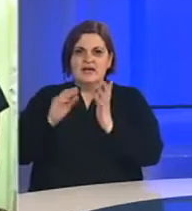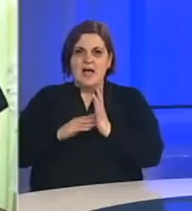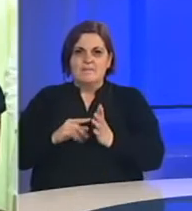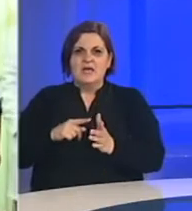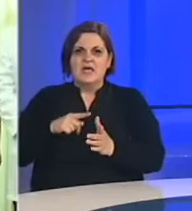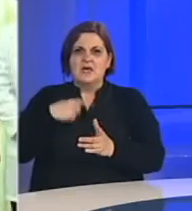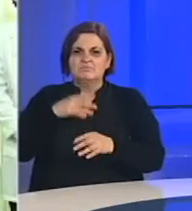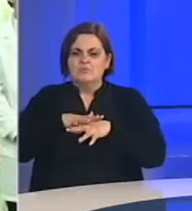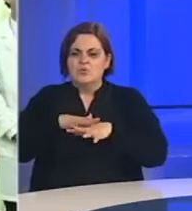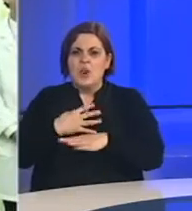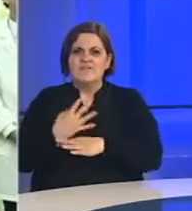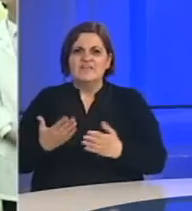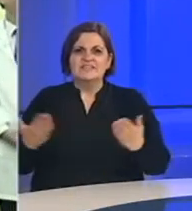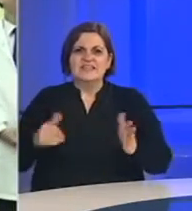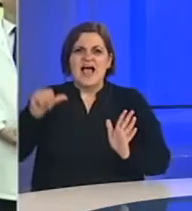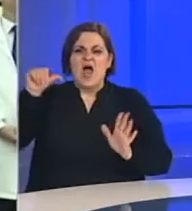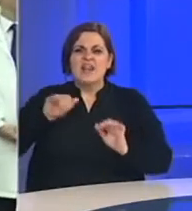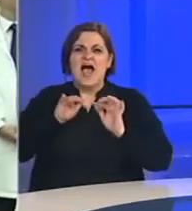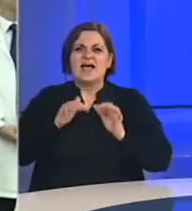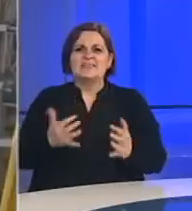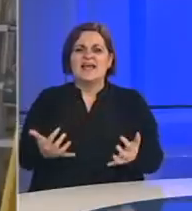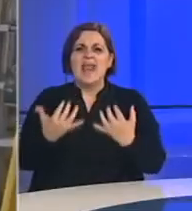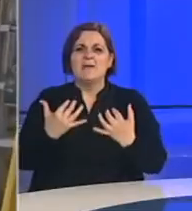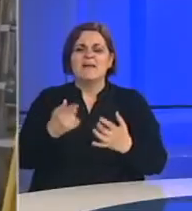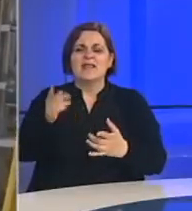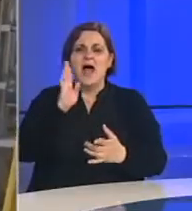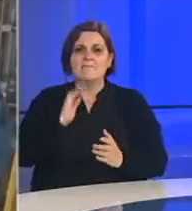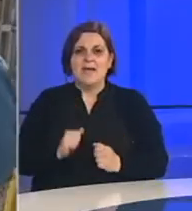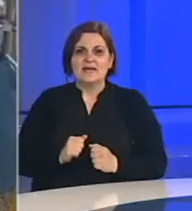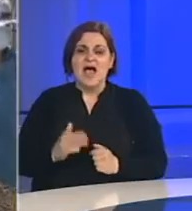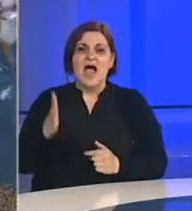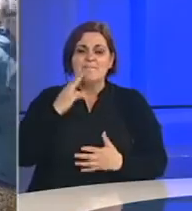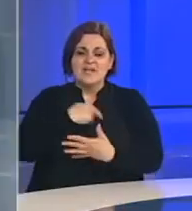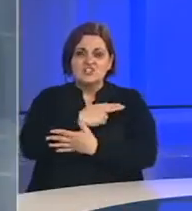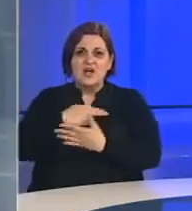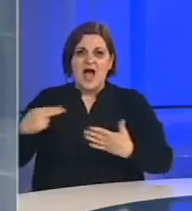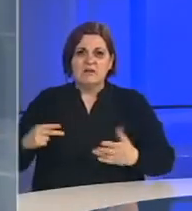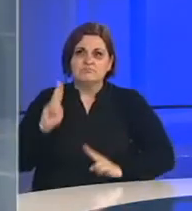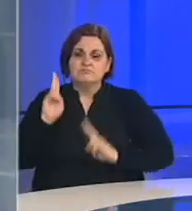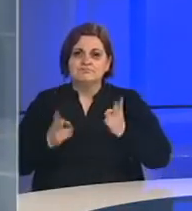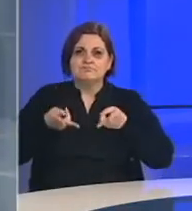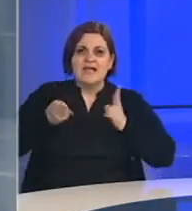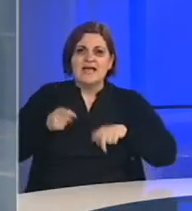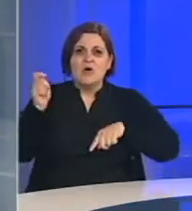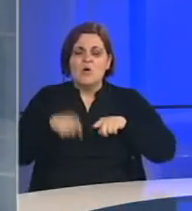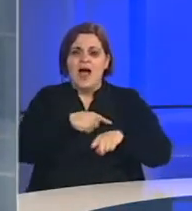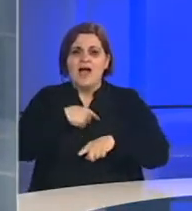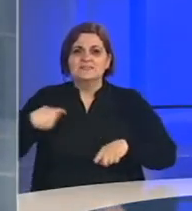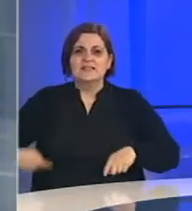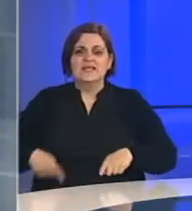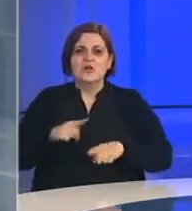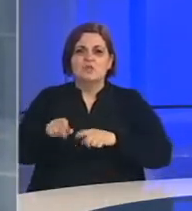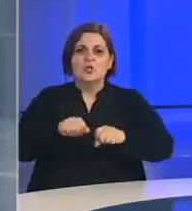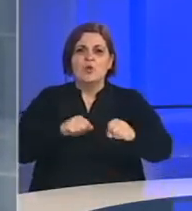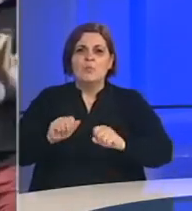opisao je pandemiju koronavirusa kao najgori napad ikada na Sjedinjene države. Američka administracija razmatra kako kazniti Kinu zbog njenog